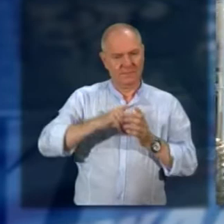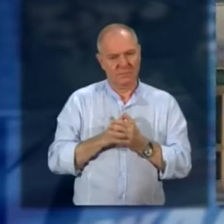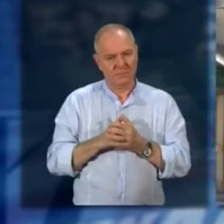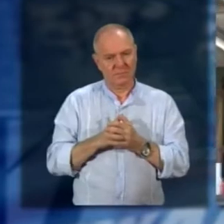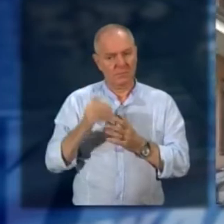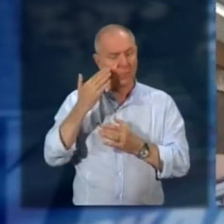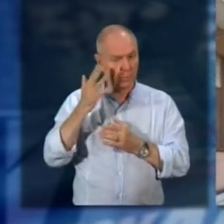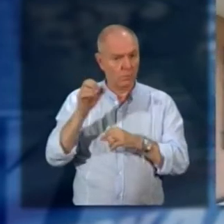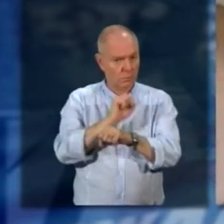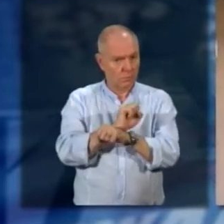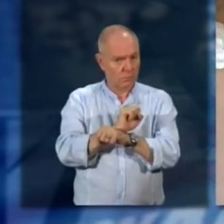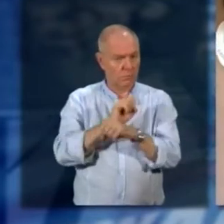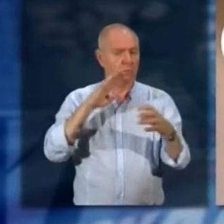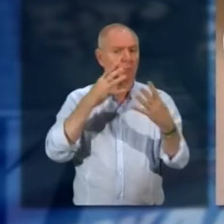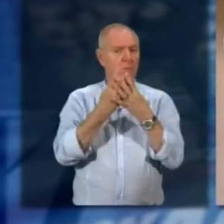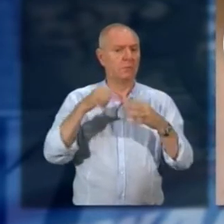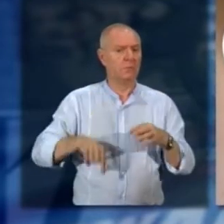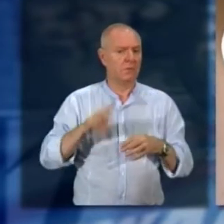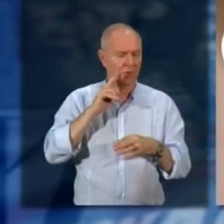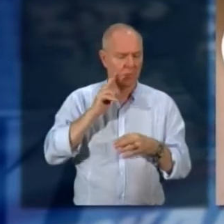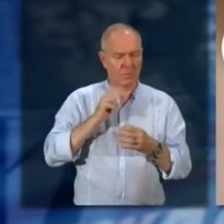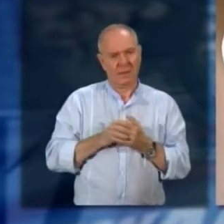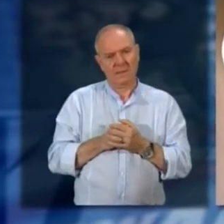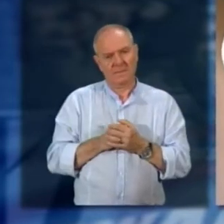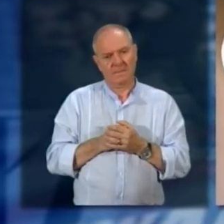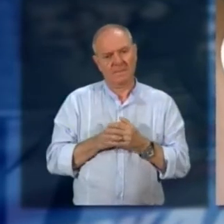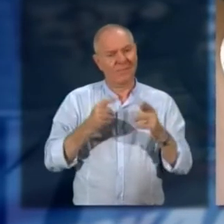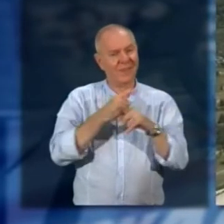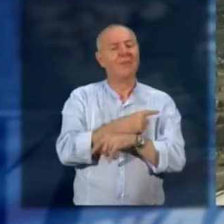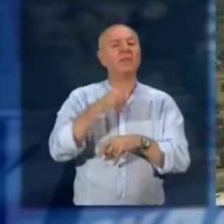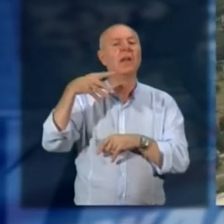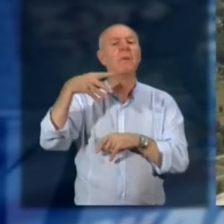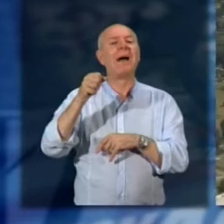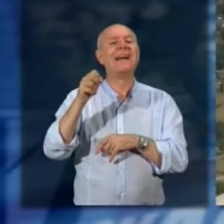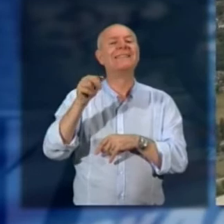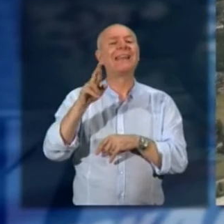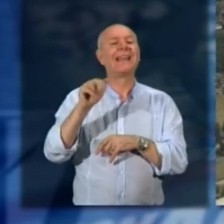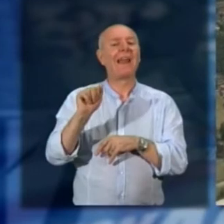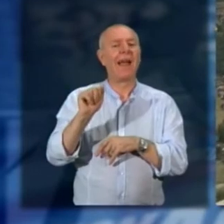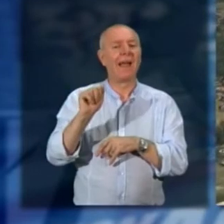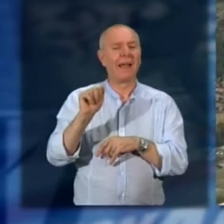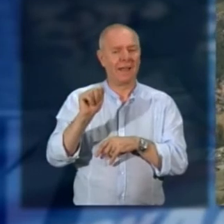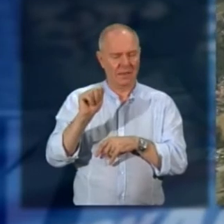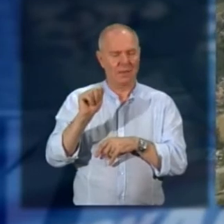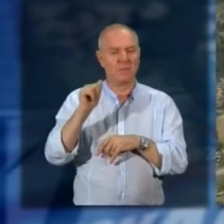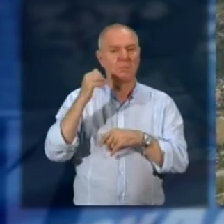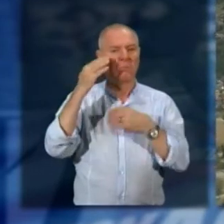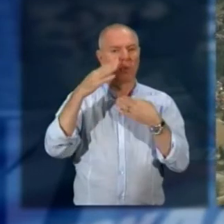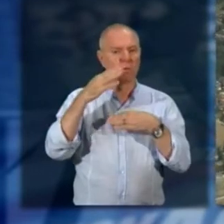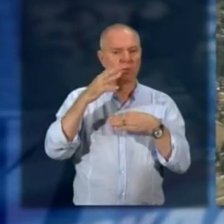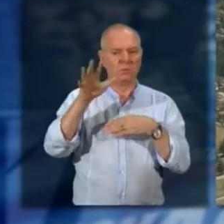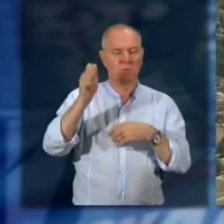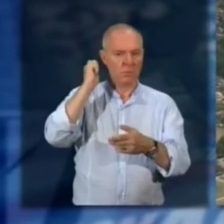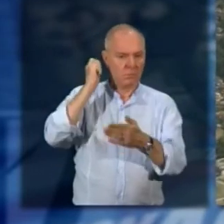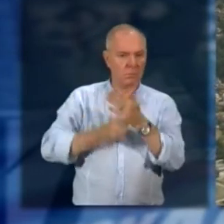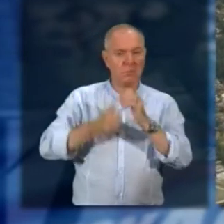Arrestato è stato accompagnato in carcere a Verbagna. A Masera invece i militari della stazione carabinieri di Crevola d'Ossola e del radiomobile hanno multato